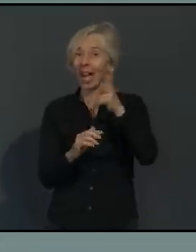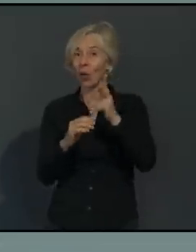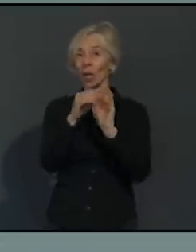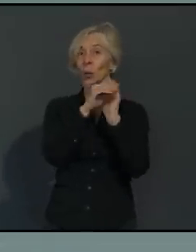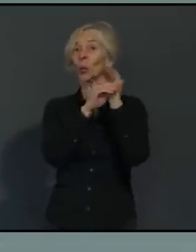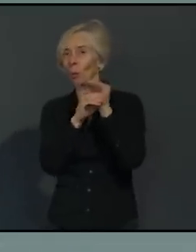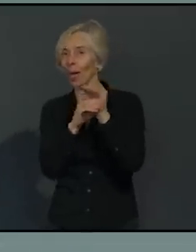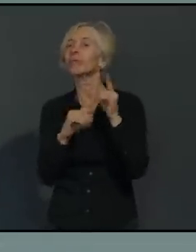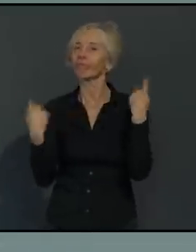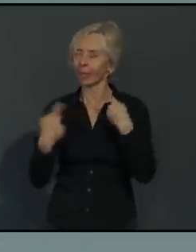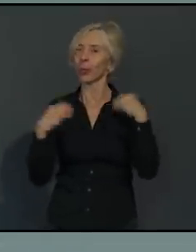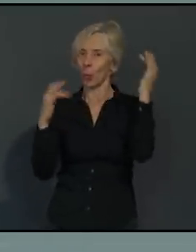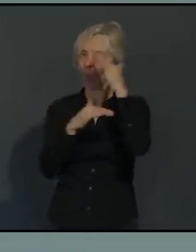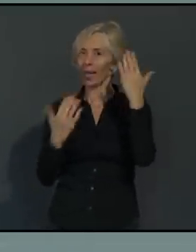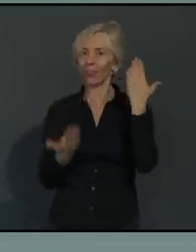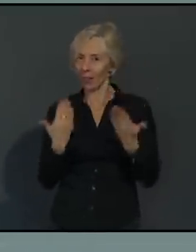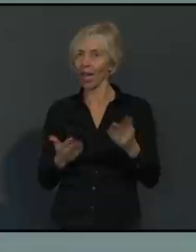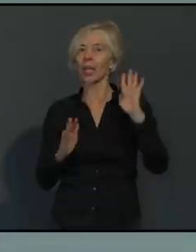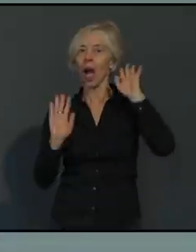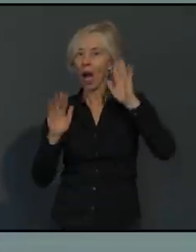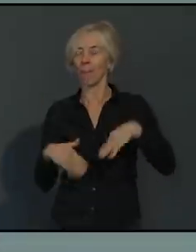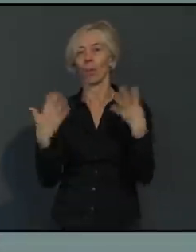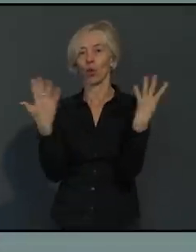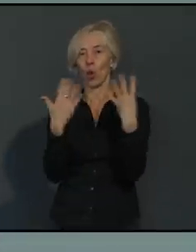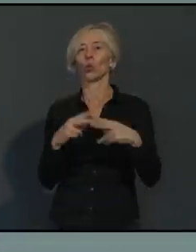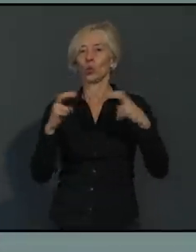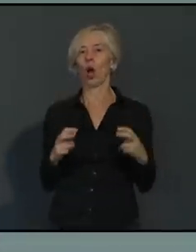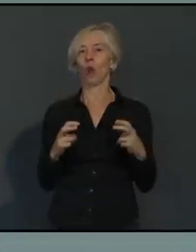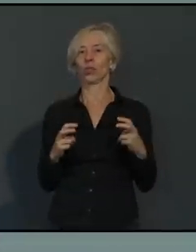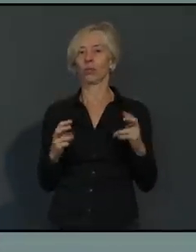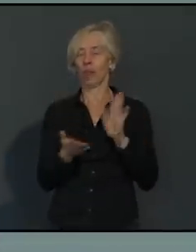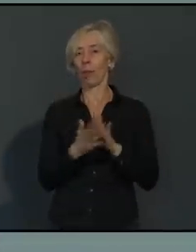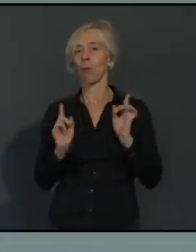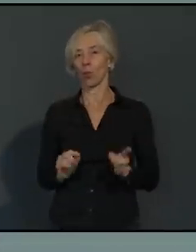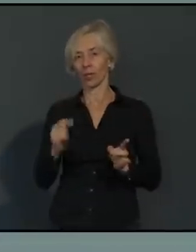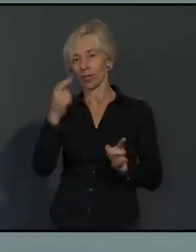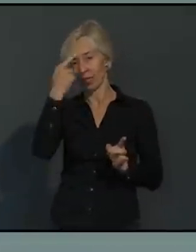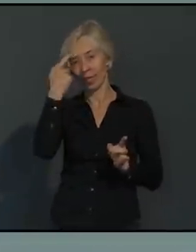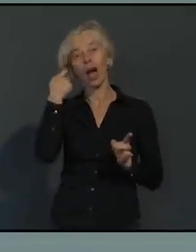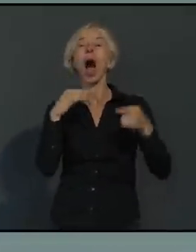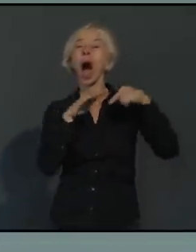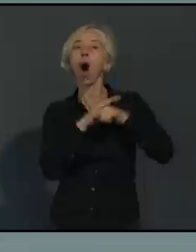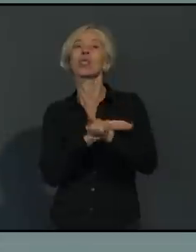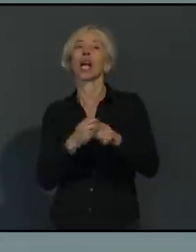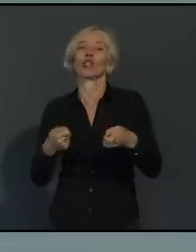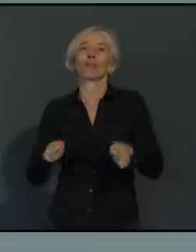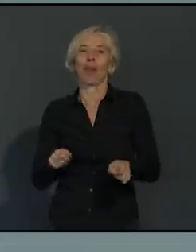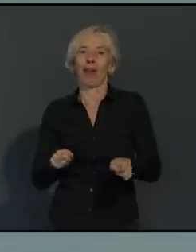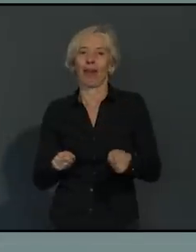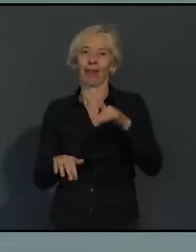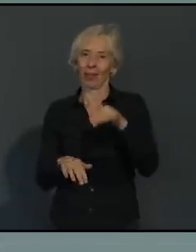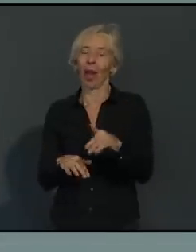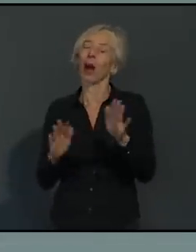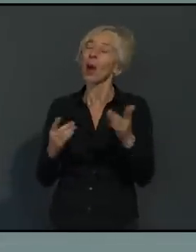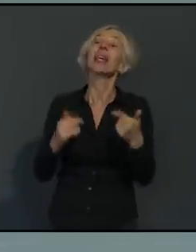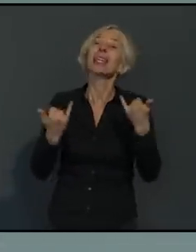Situation. Wie gesagt, und das kann ich nur immer wieder wiederholen, es geht um unser Gesundheitssystem. Es